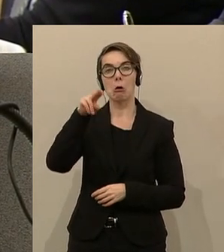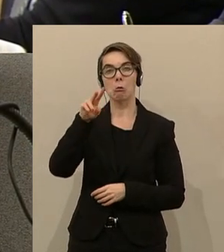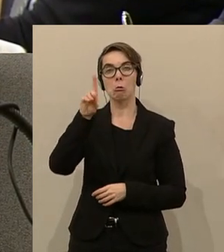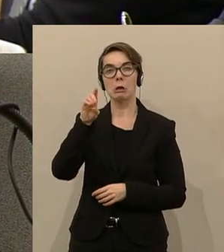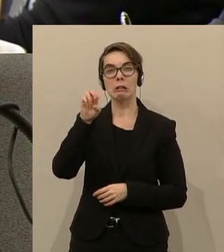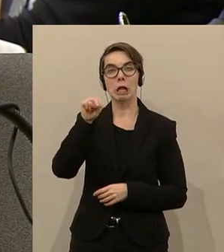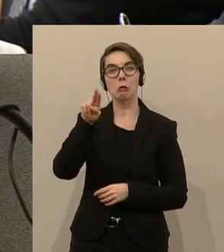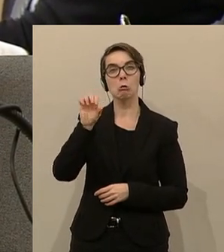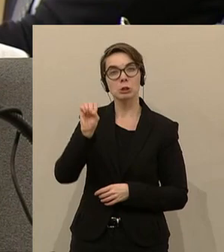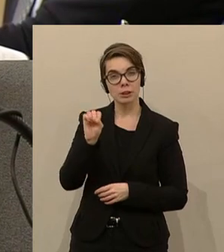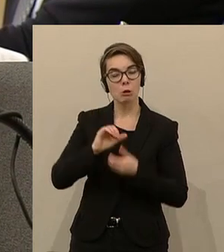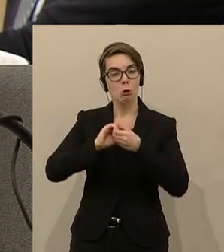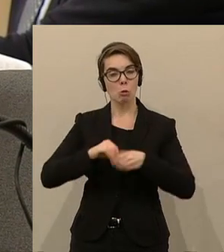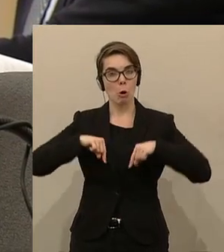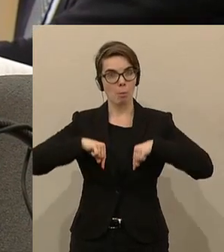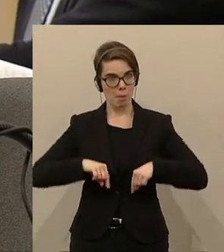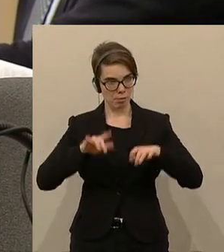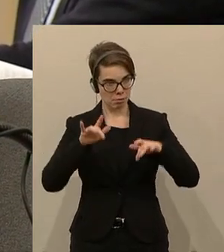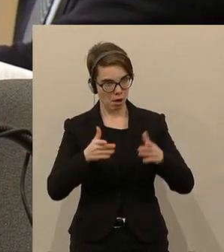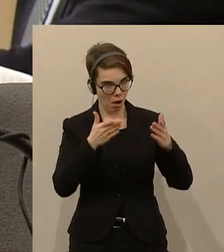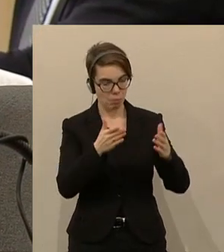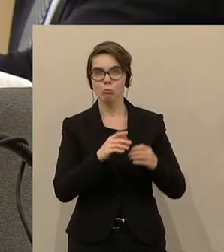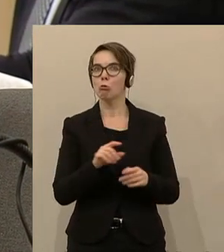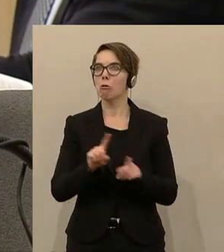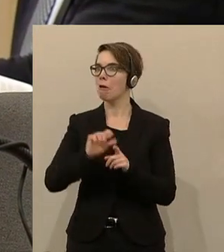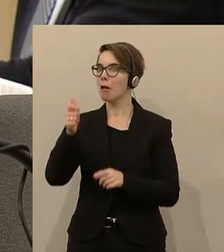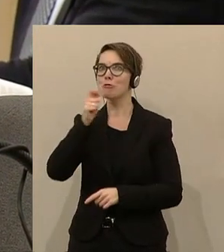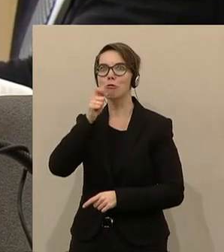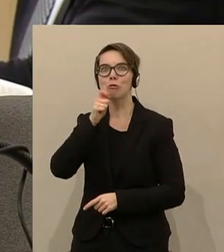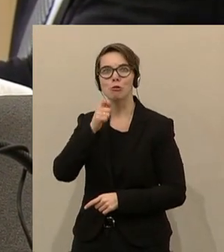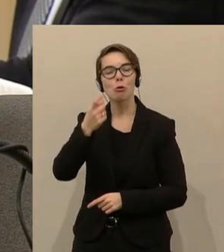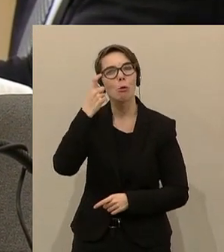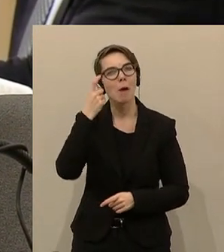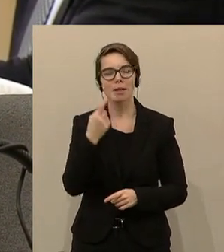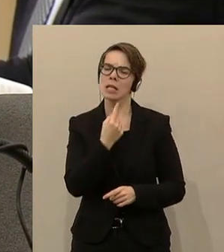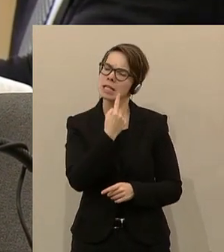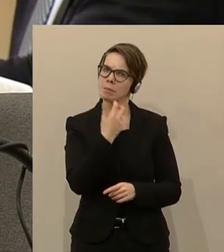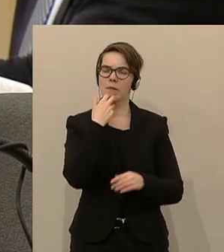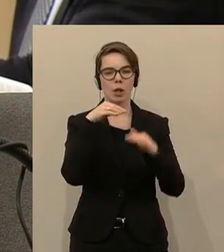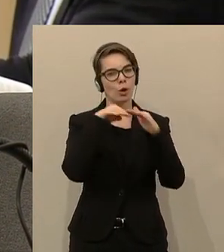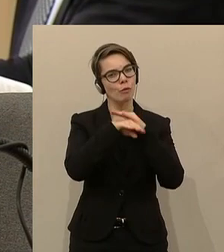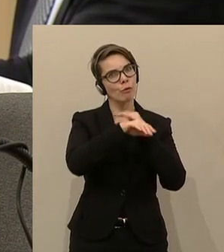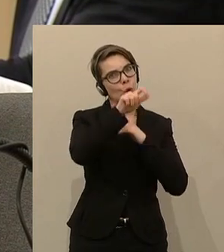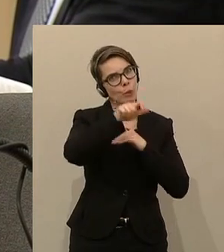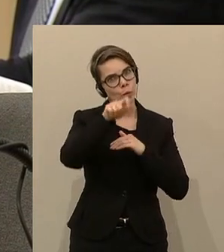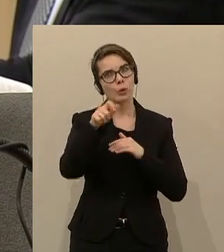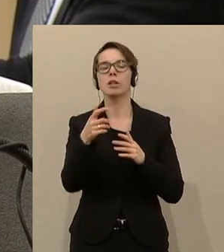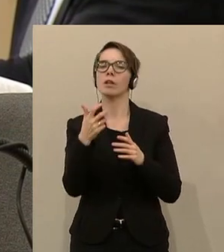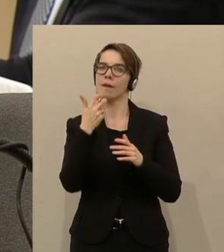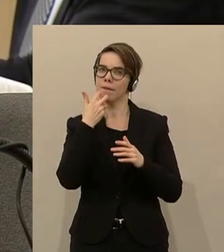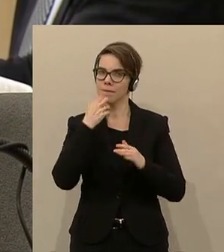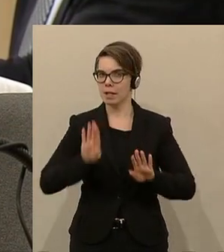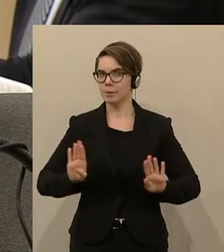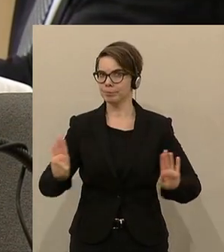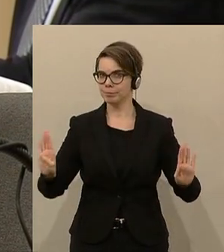Haus als Klubobmann. Und gibt gleich das erste Interview und sagt, er will die Flüchtlinge in Zukunft am Stadtrand